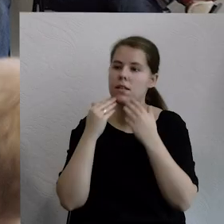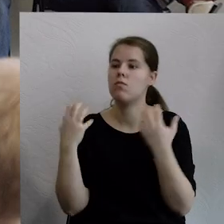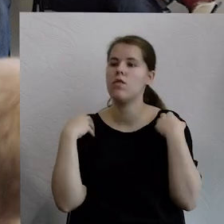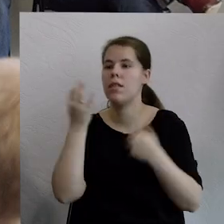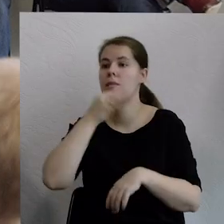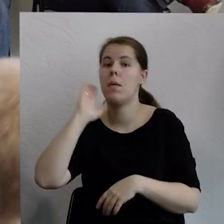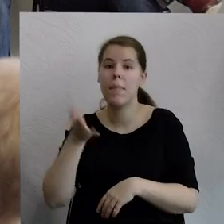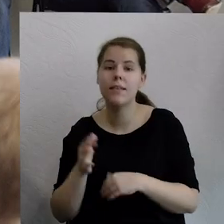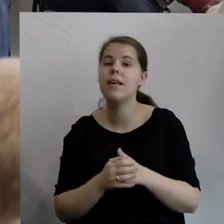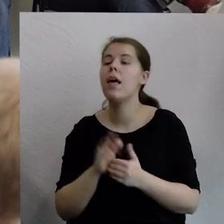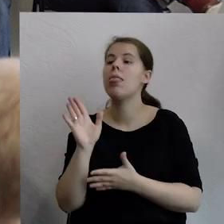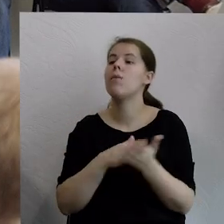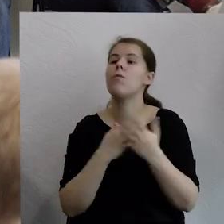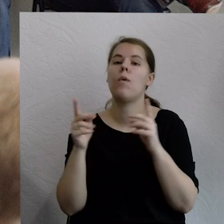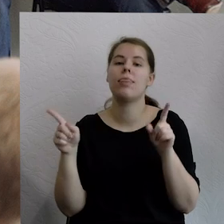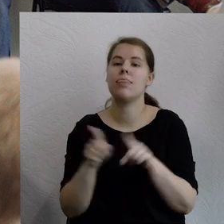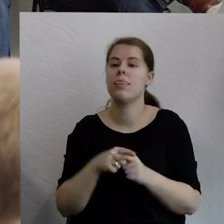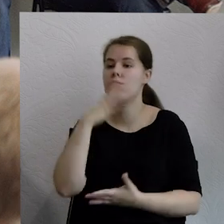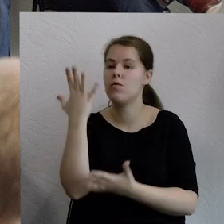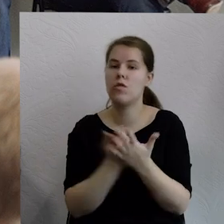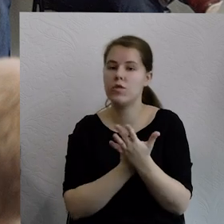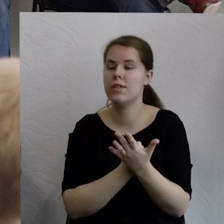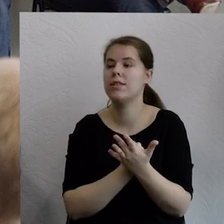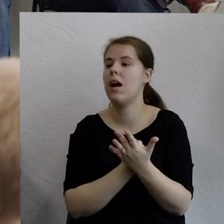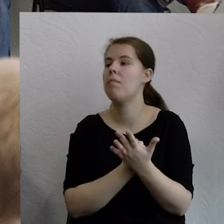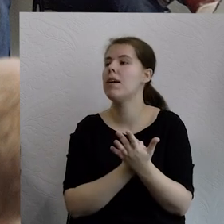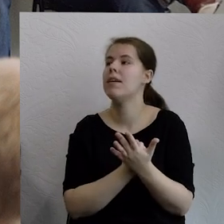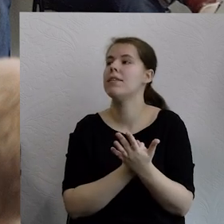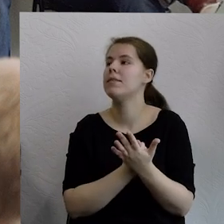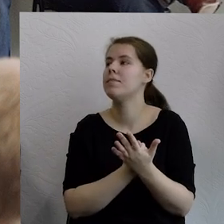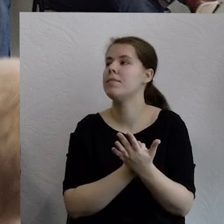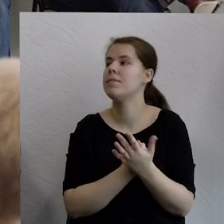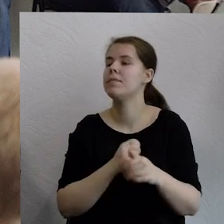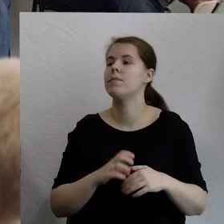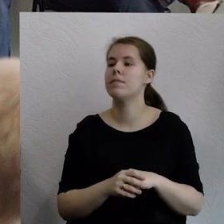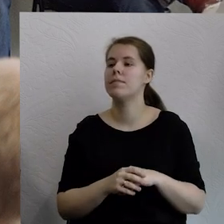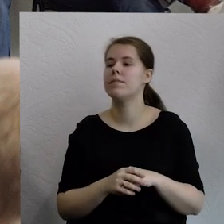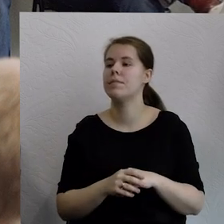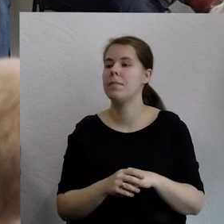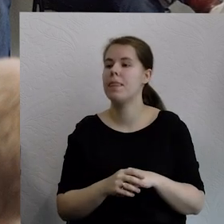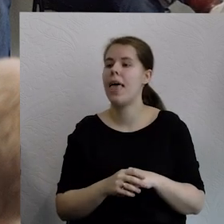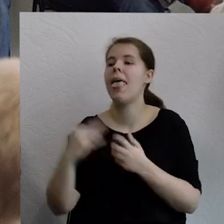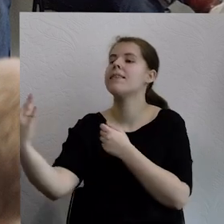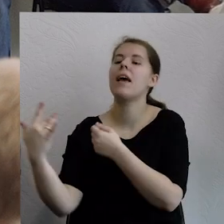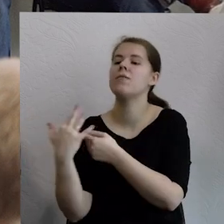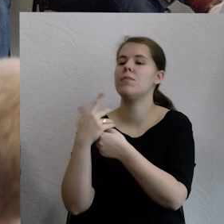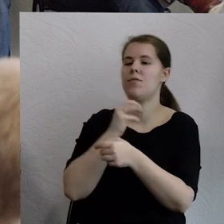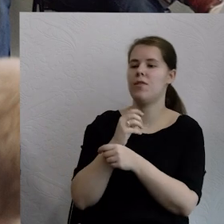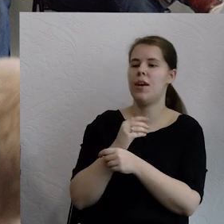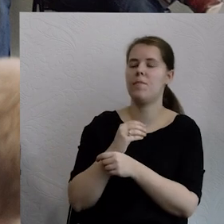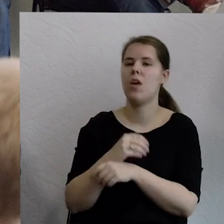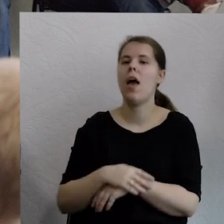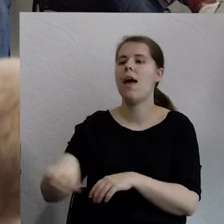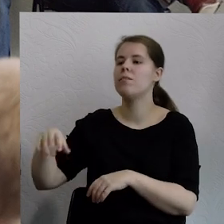między innymi znajdując te odpowiedzi, między innymi inspirując się, no właśnie, tak jak mówiłem, tymi ekscentrycznymi pomysłami spoza